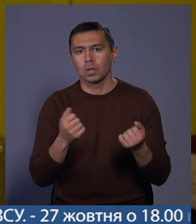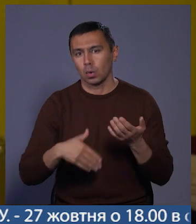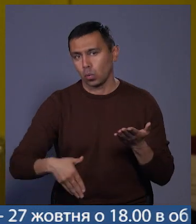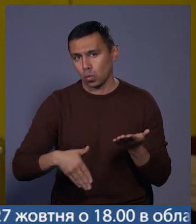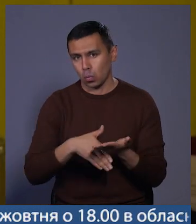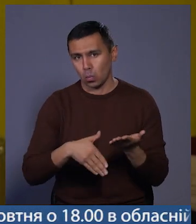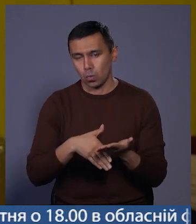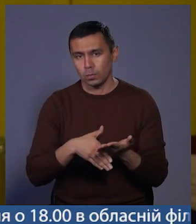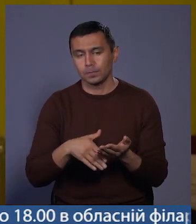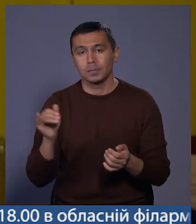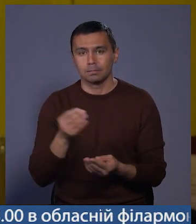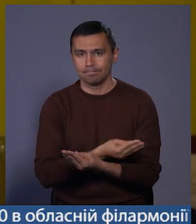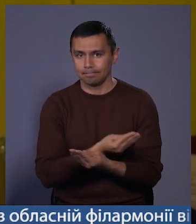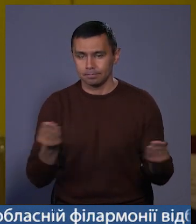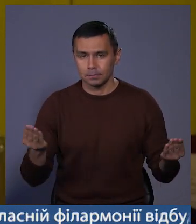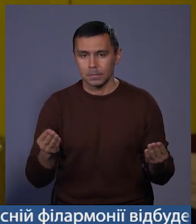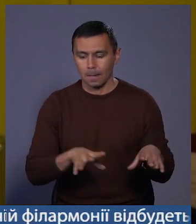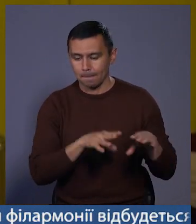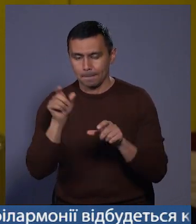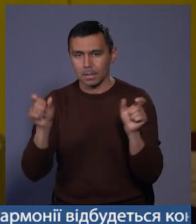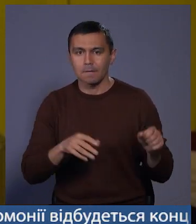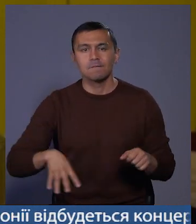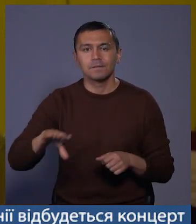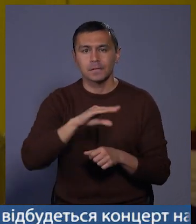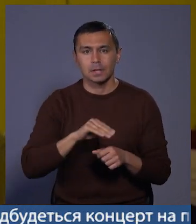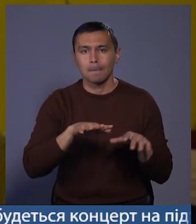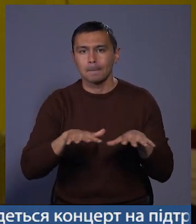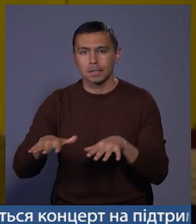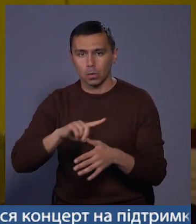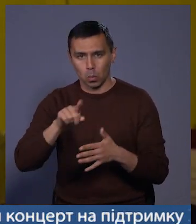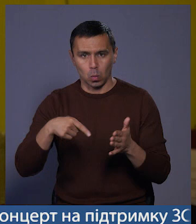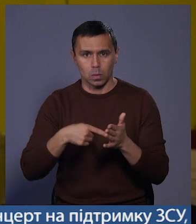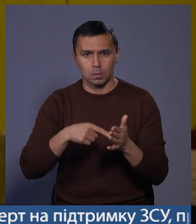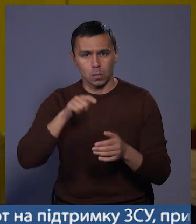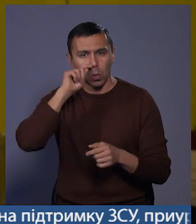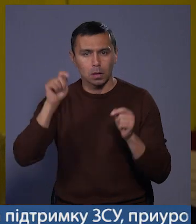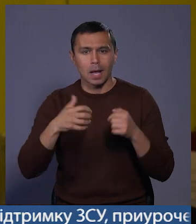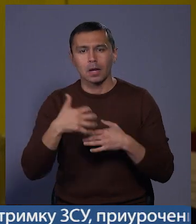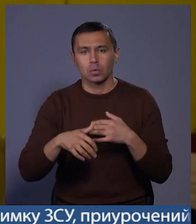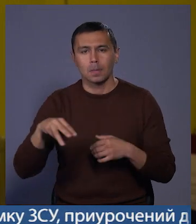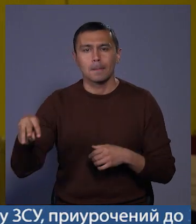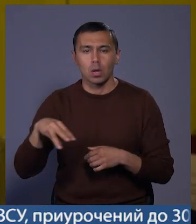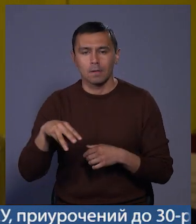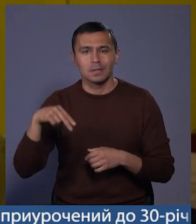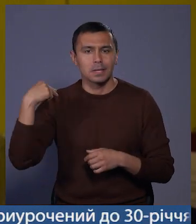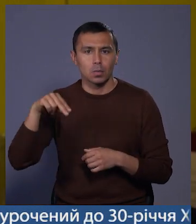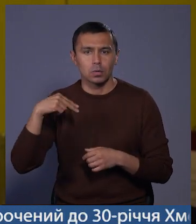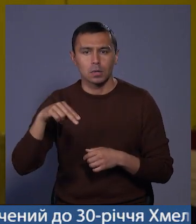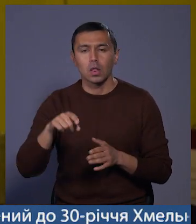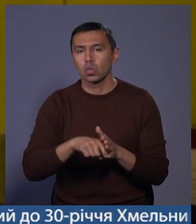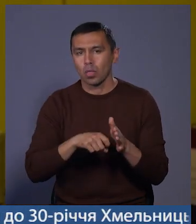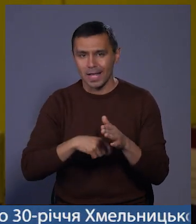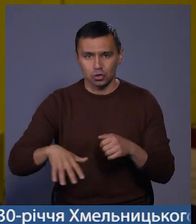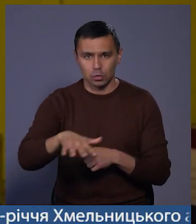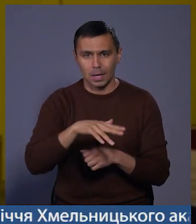допомогу і роздаємо переселенцям всіх точок України. Тобто Херсон, Миколаїв, Запоріжжя, Донецьчина,